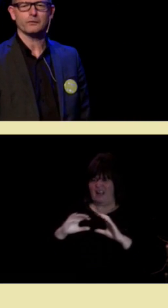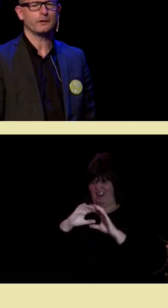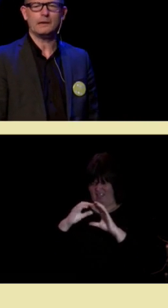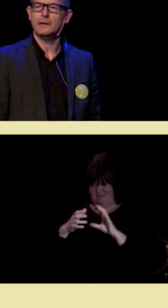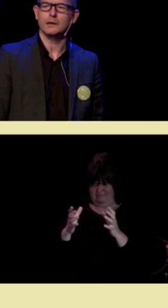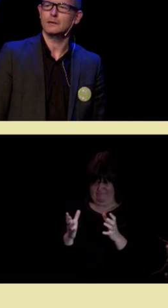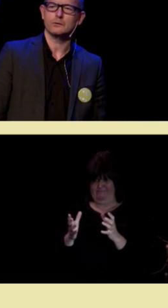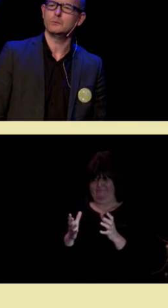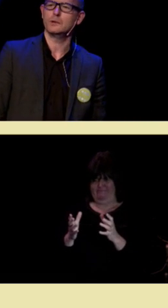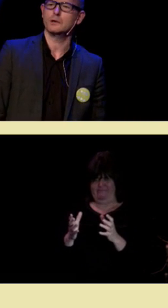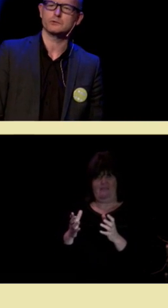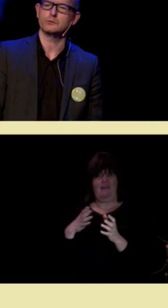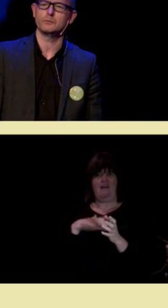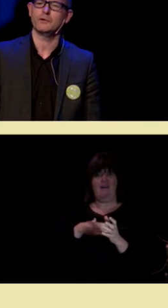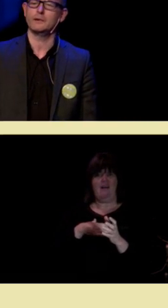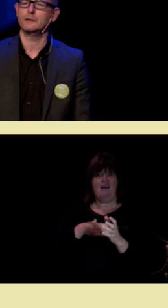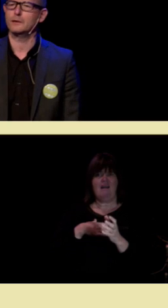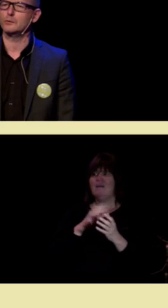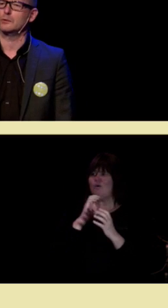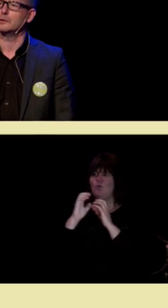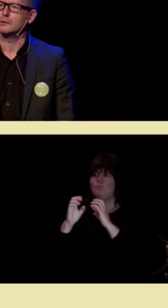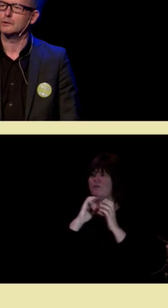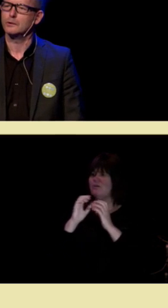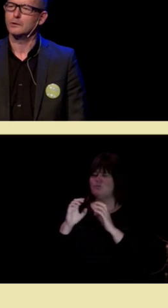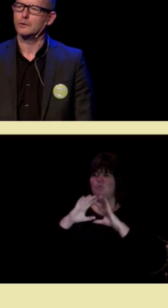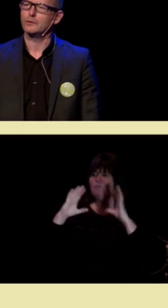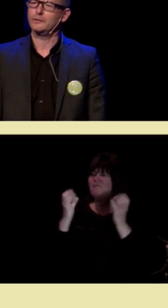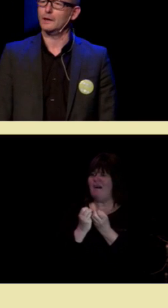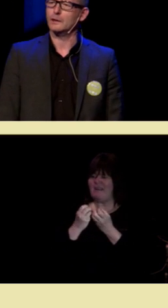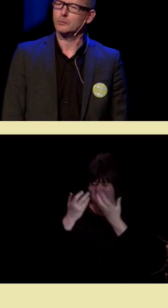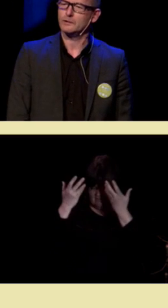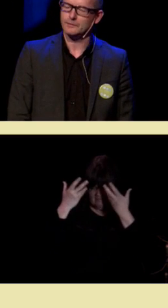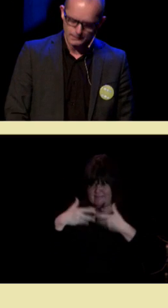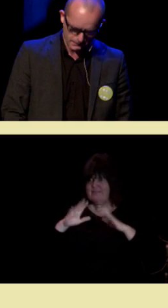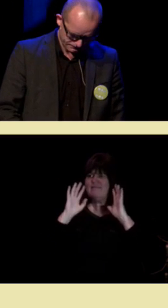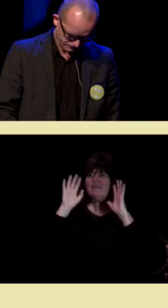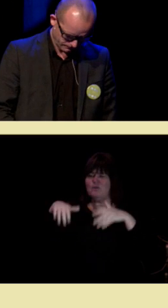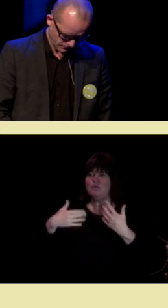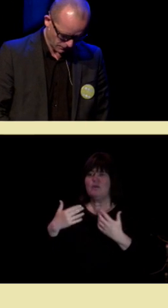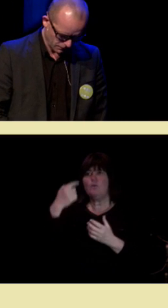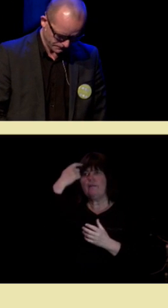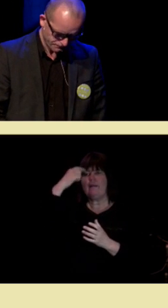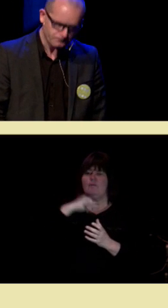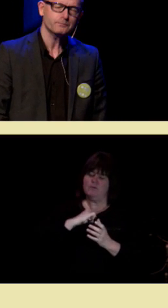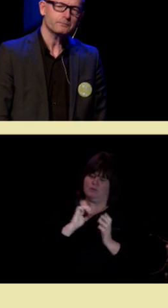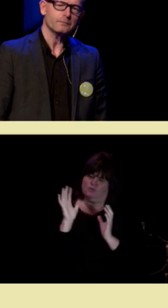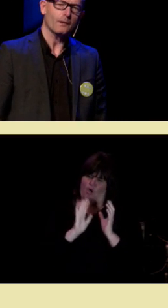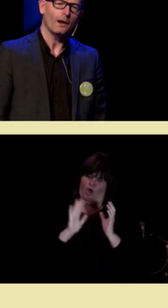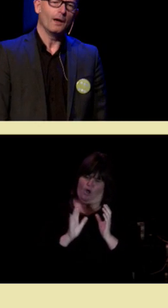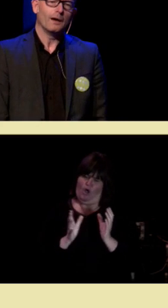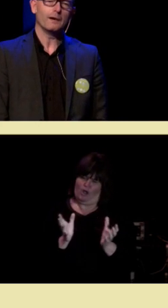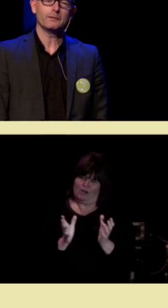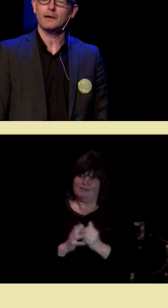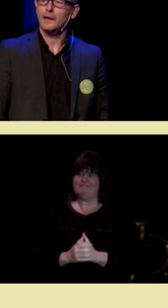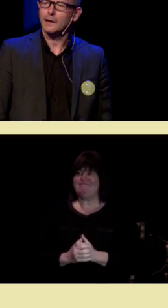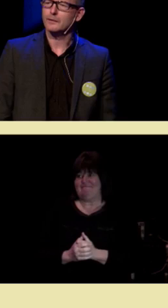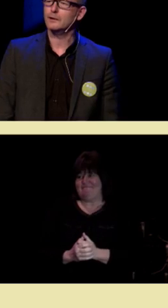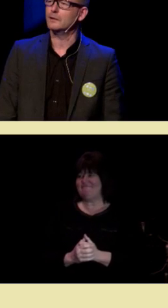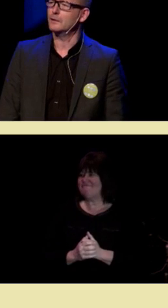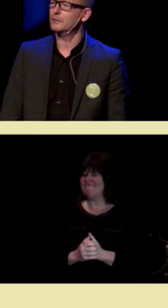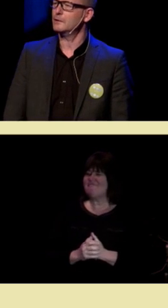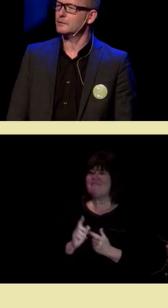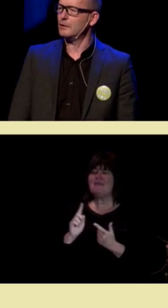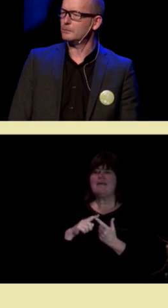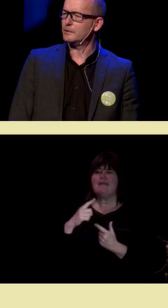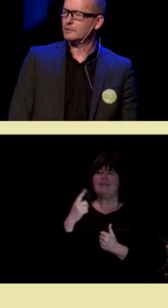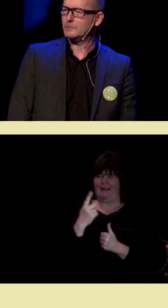synlatende ingen kommunikasjon med verden der ute. Og den tenker på seg selv. Takk. Det er det ene